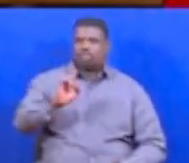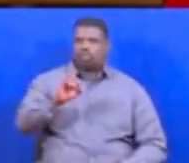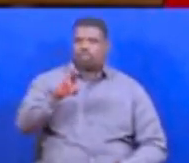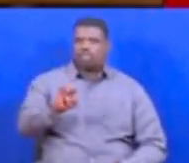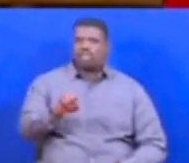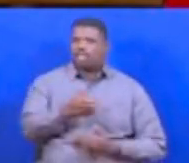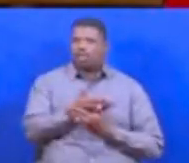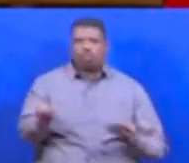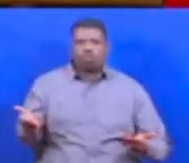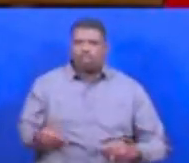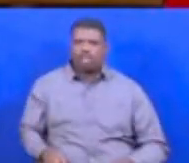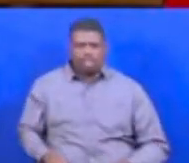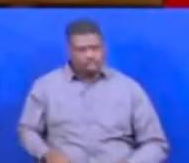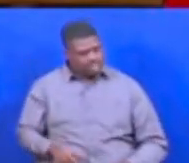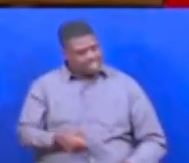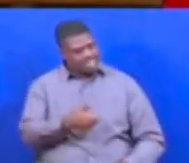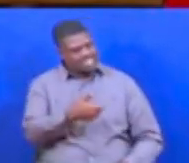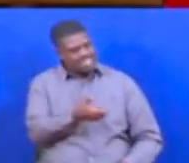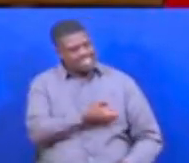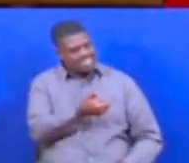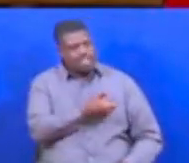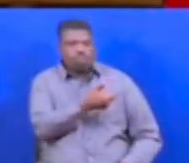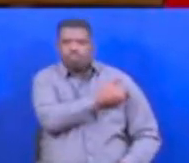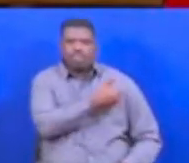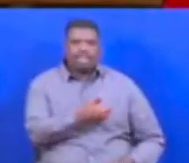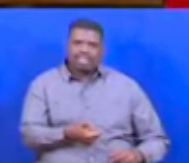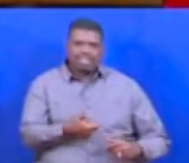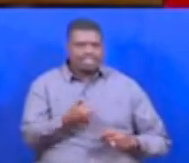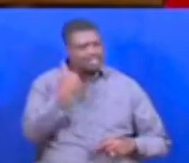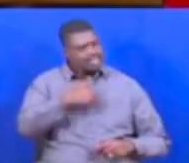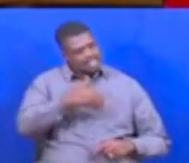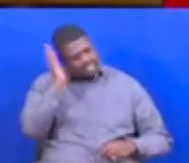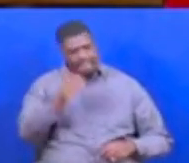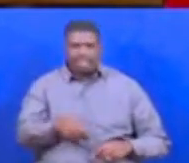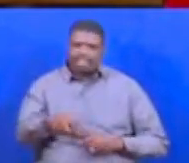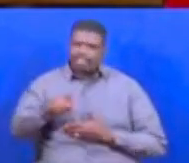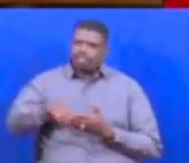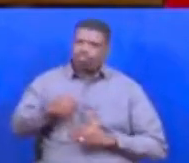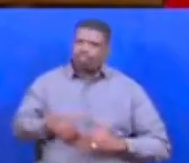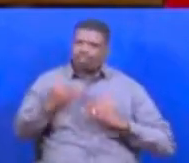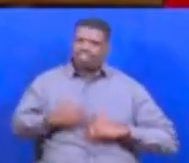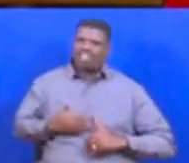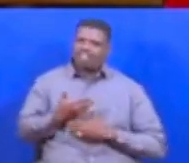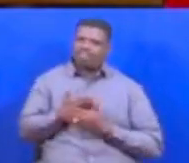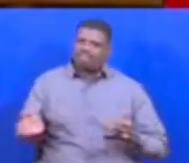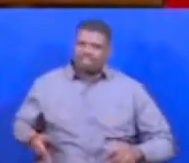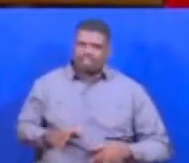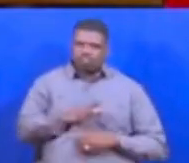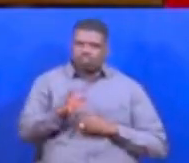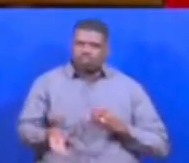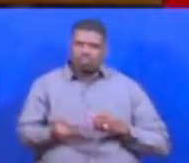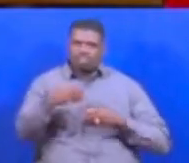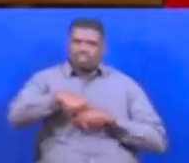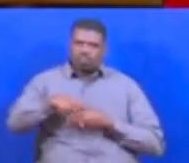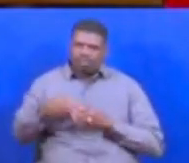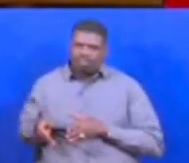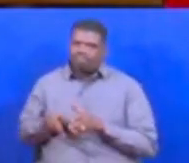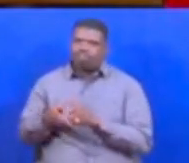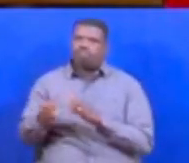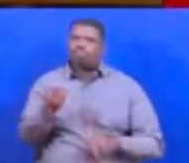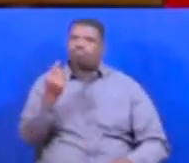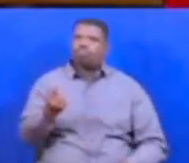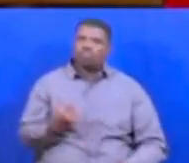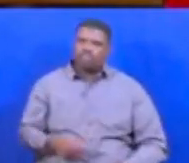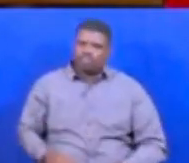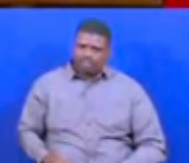kijijini ambaya ni ya serekali Hakuna kituwe chafia Abacho ni serekali Zahanati zote zimengizwa kwenye mfumo mmoja